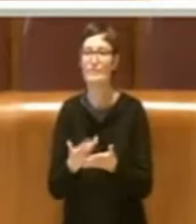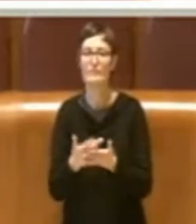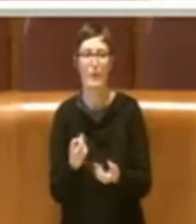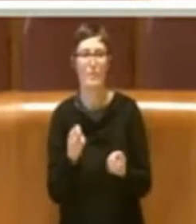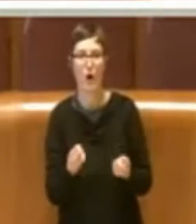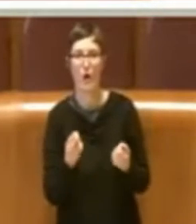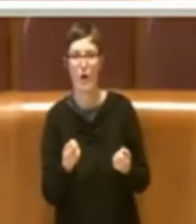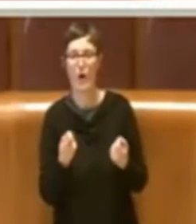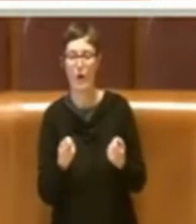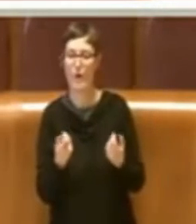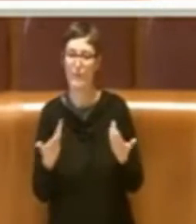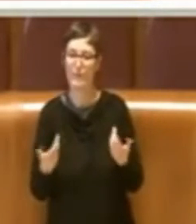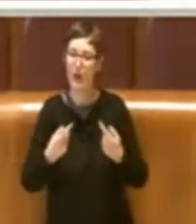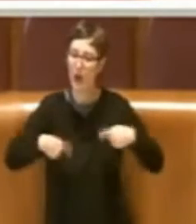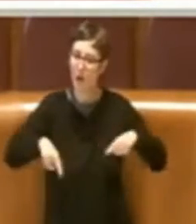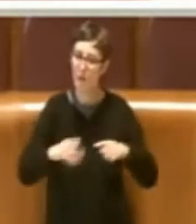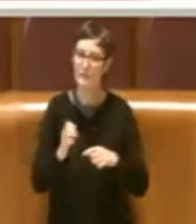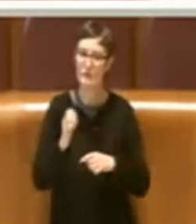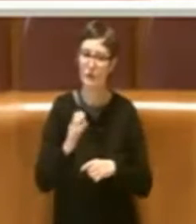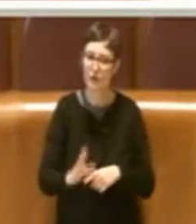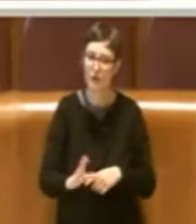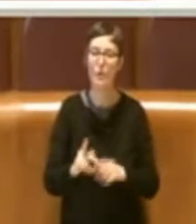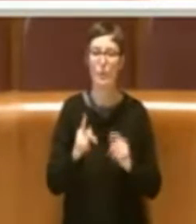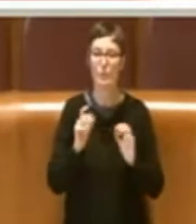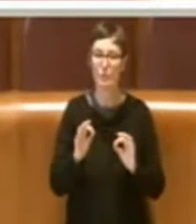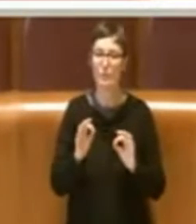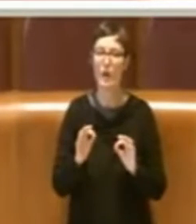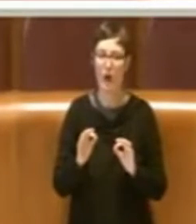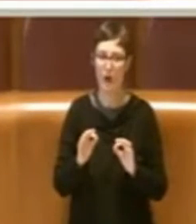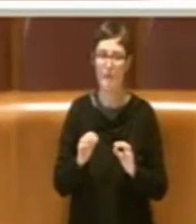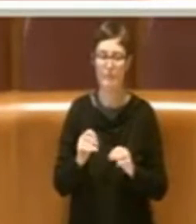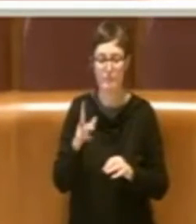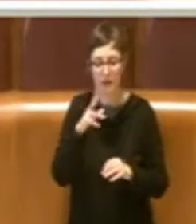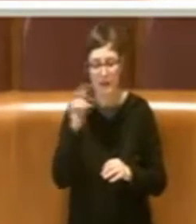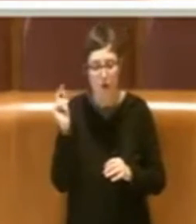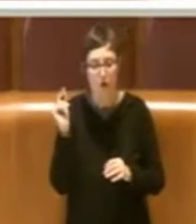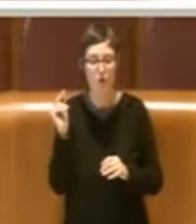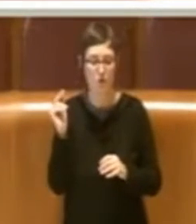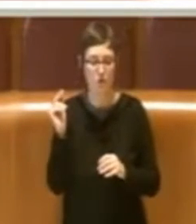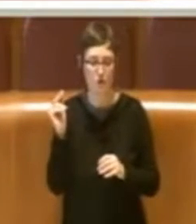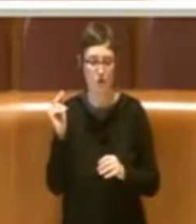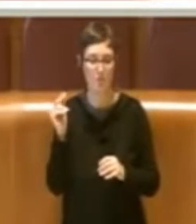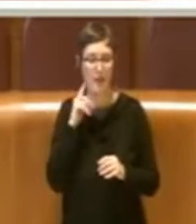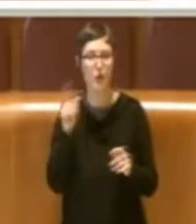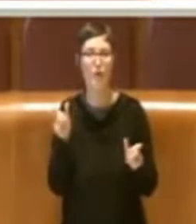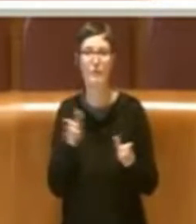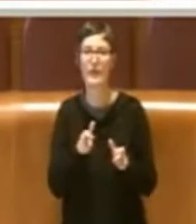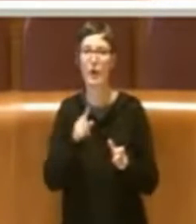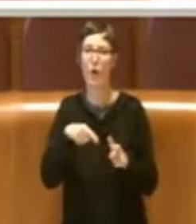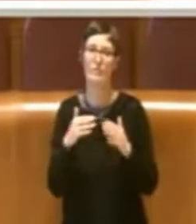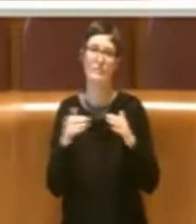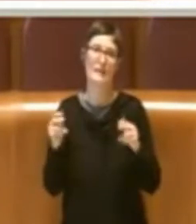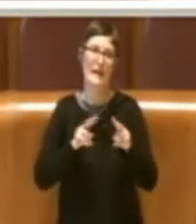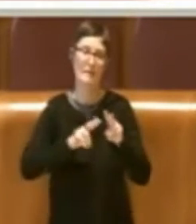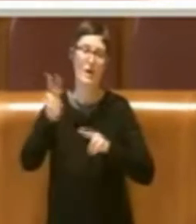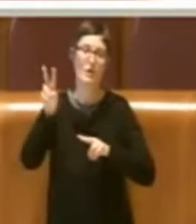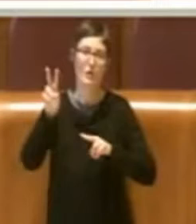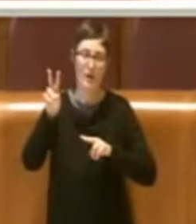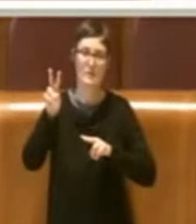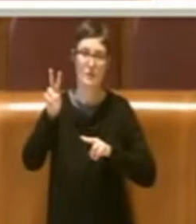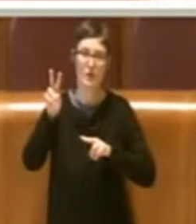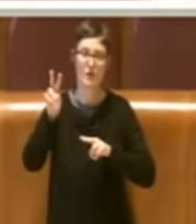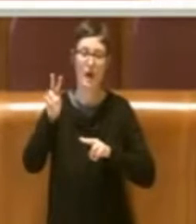la Commissione Cultura è proprio il riconoscimento di vincoli anche a livello nazionale proprio sulla